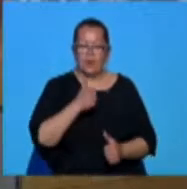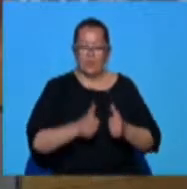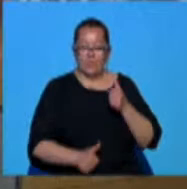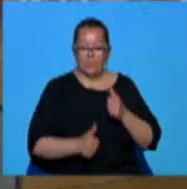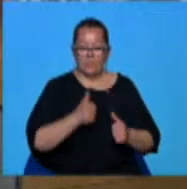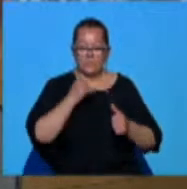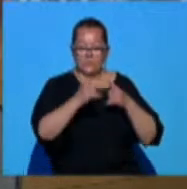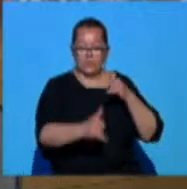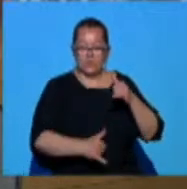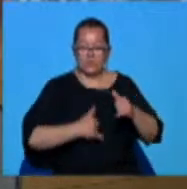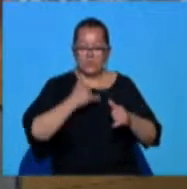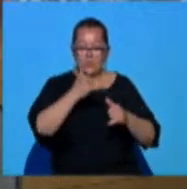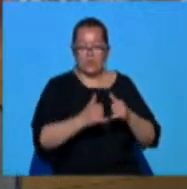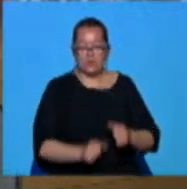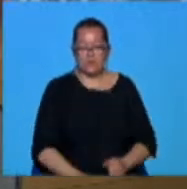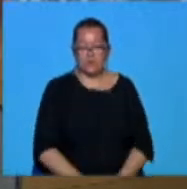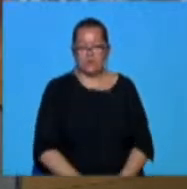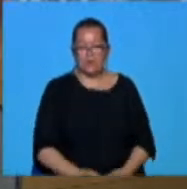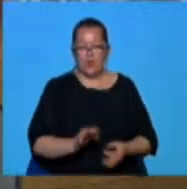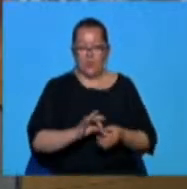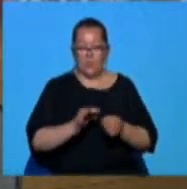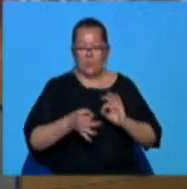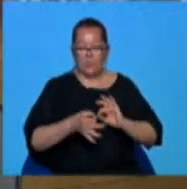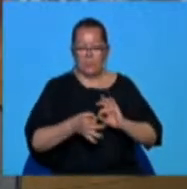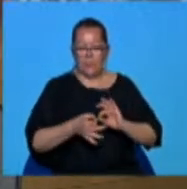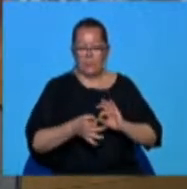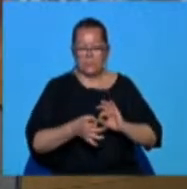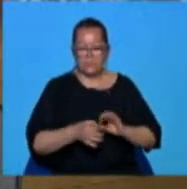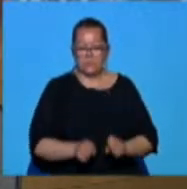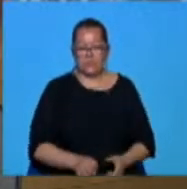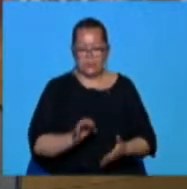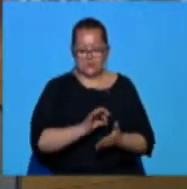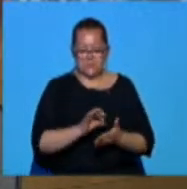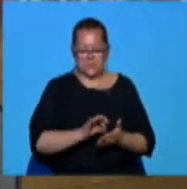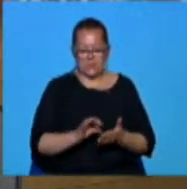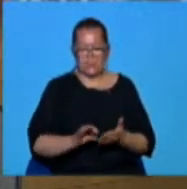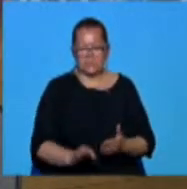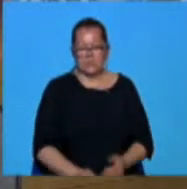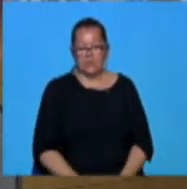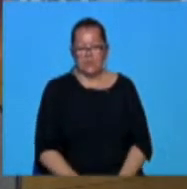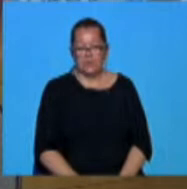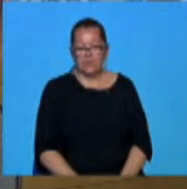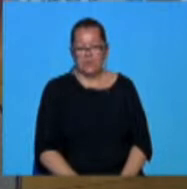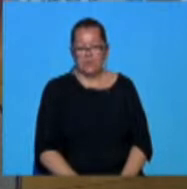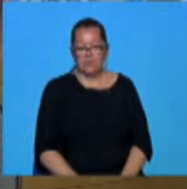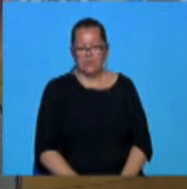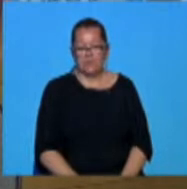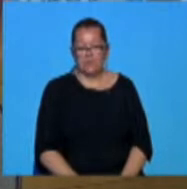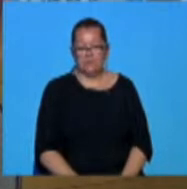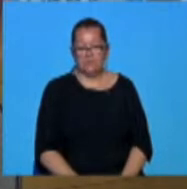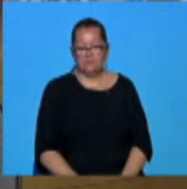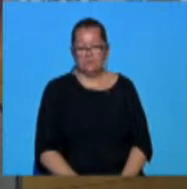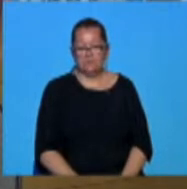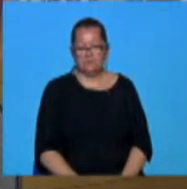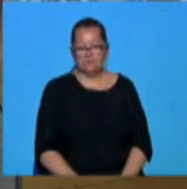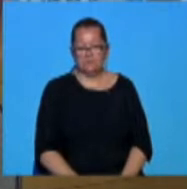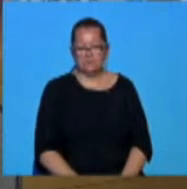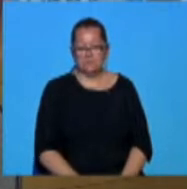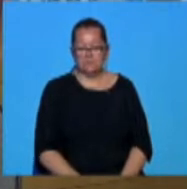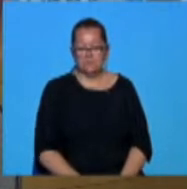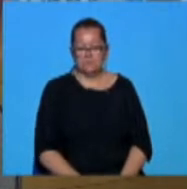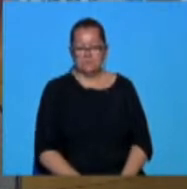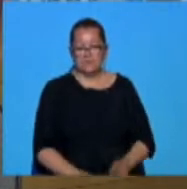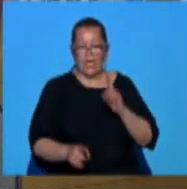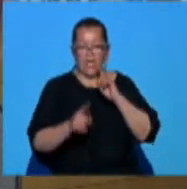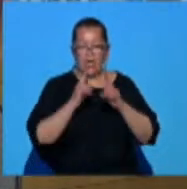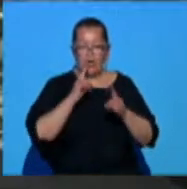și la olimpiada am avut o singură probă, o probă scrisă, care a implicat exerciții